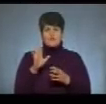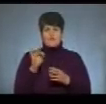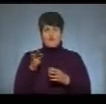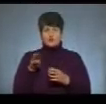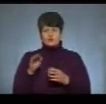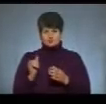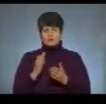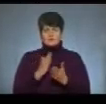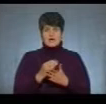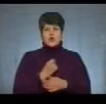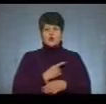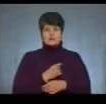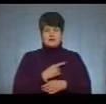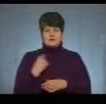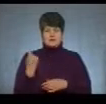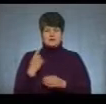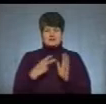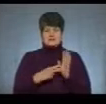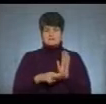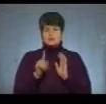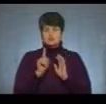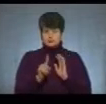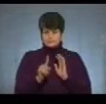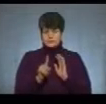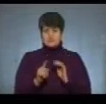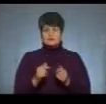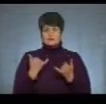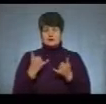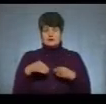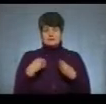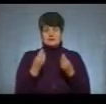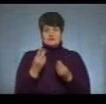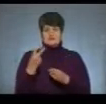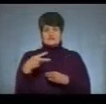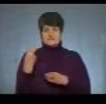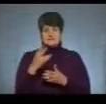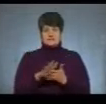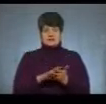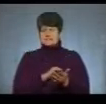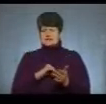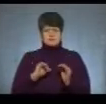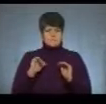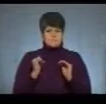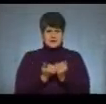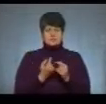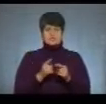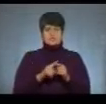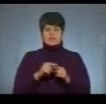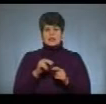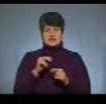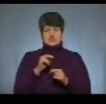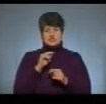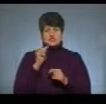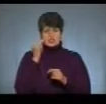карток заяв має Одеська область – 71. На сьогодні там подали 22 заяви. І найменша квота у Чернігівській області –